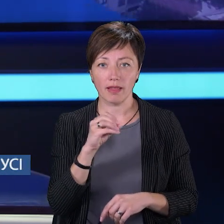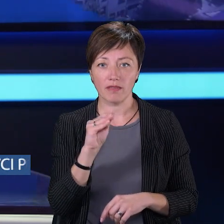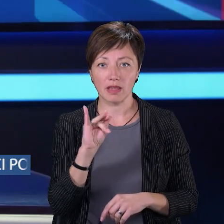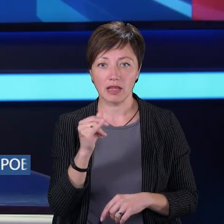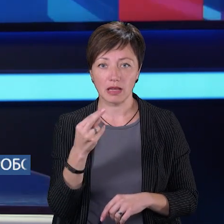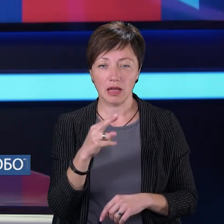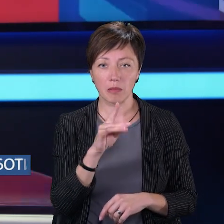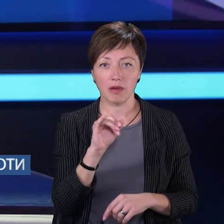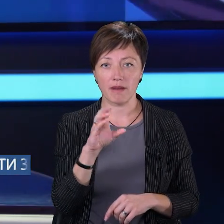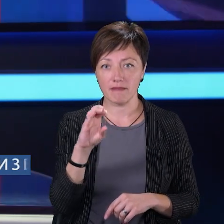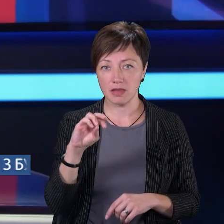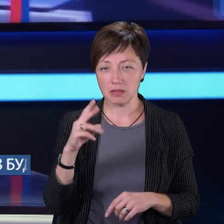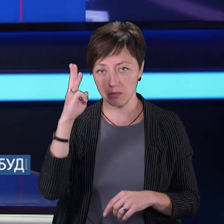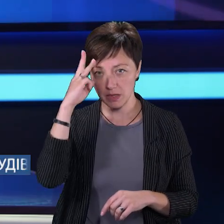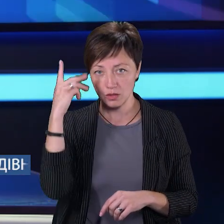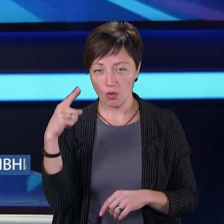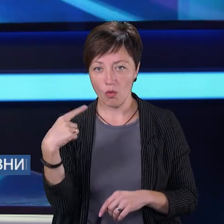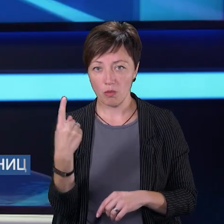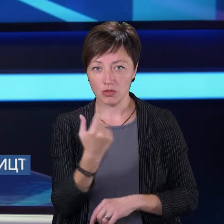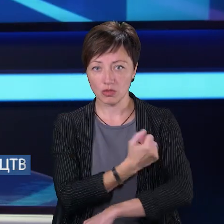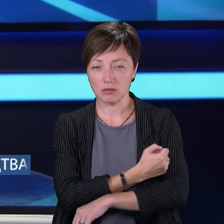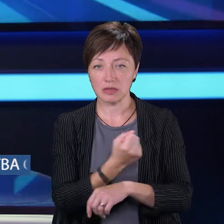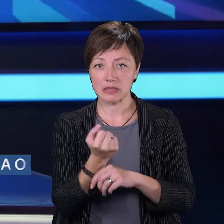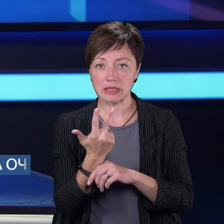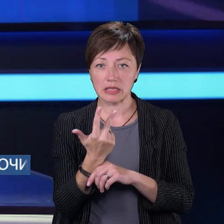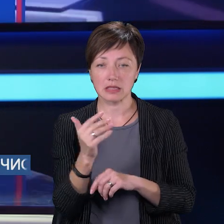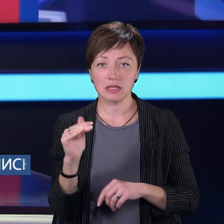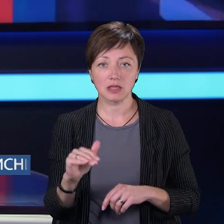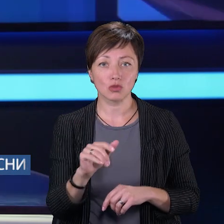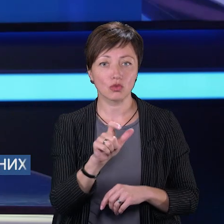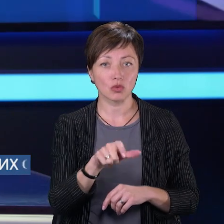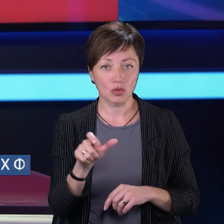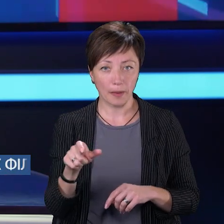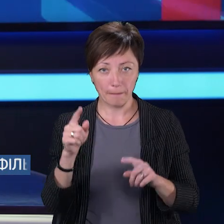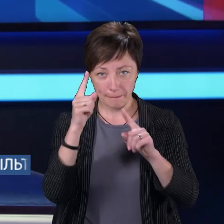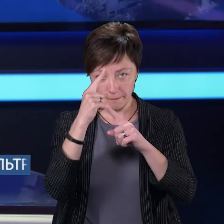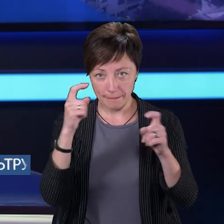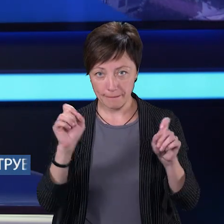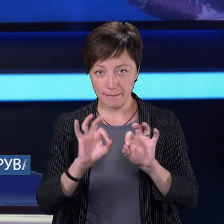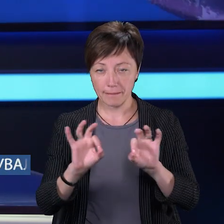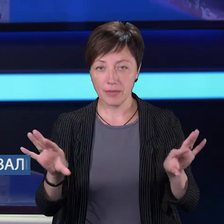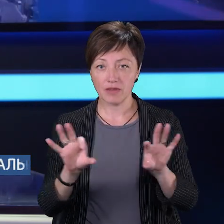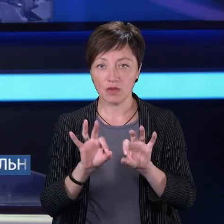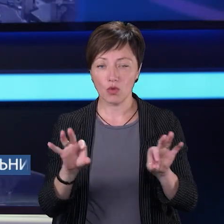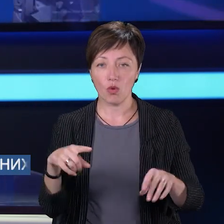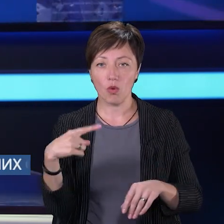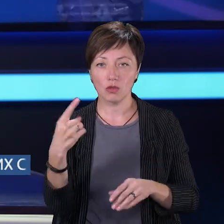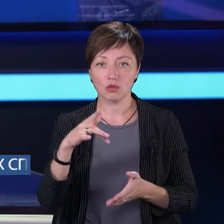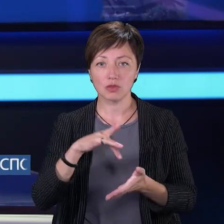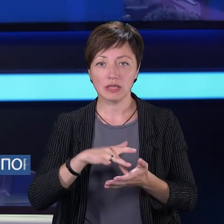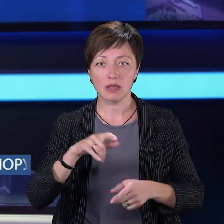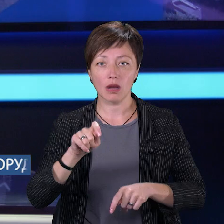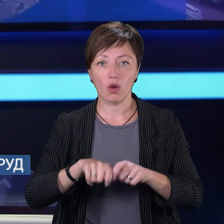У Хмельницькій області щеплення отримали більше 13 тисяч людей. Про це повідомили під час брифінгу в обласному центрі